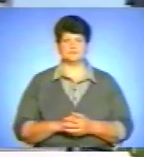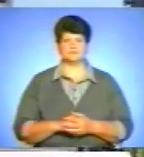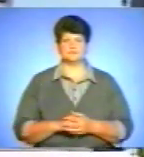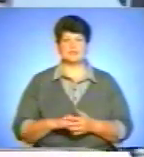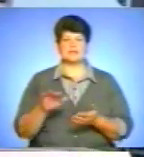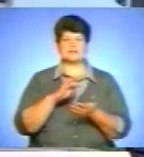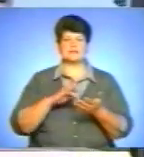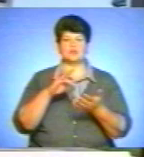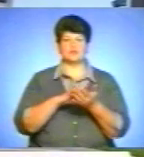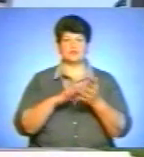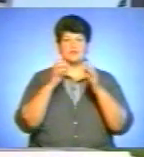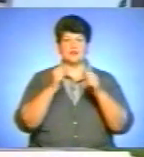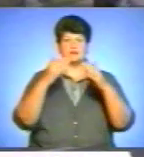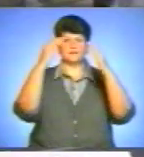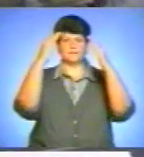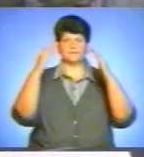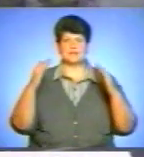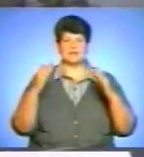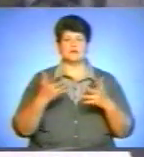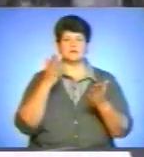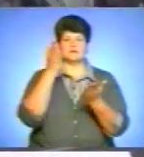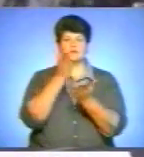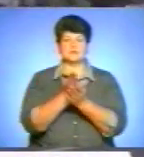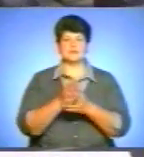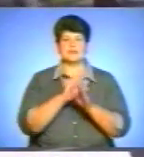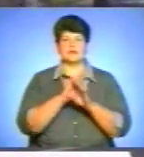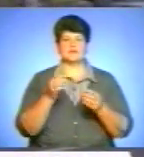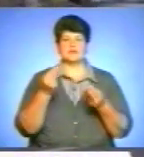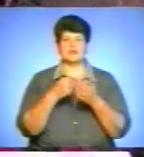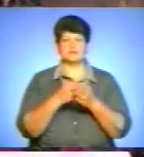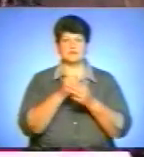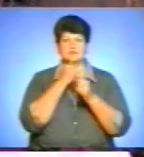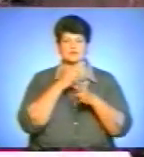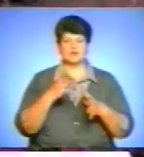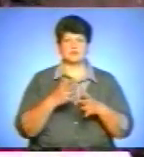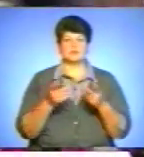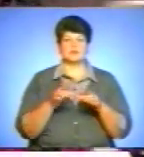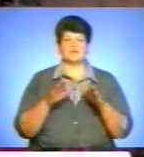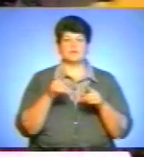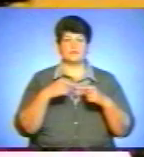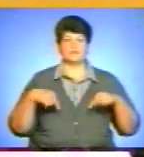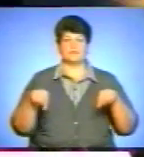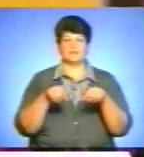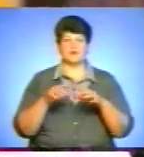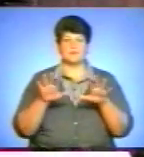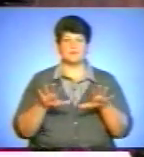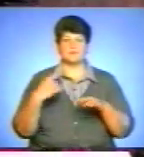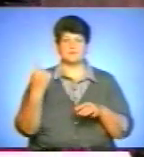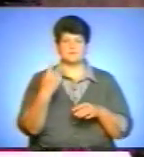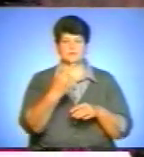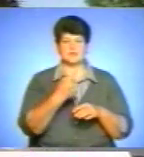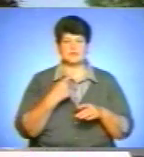Централізований вертикаль влади, фінансова неспроможність територіальної громадни, чітке розмежування повноважень органів державної влади та місцевого